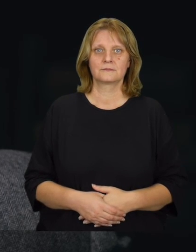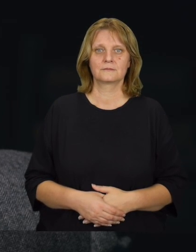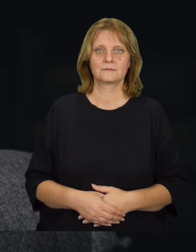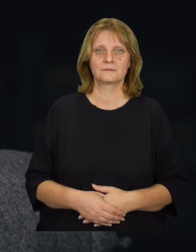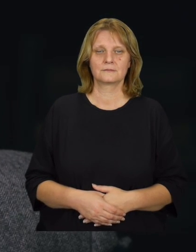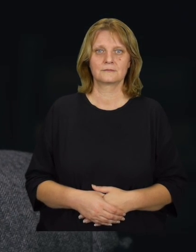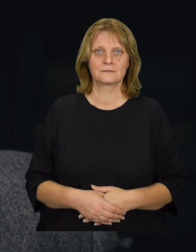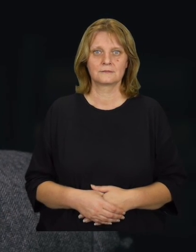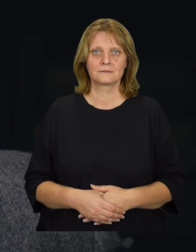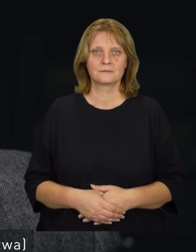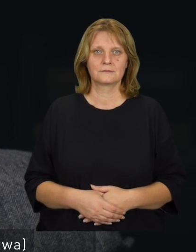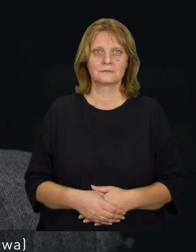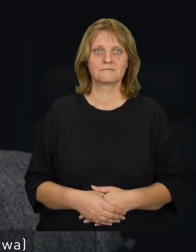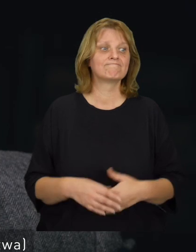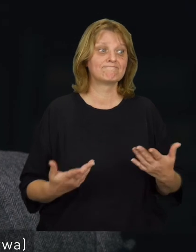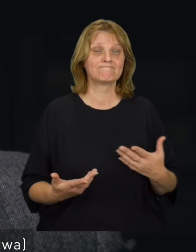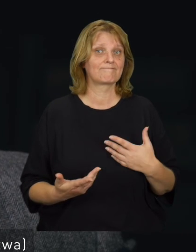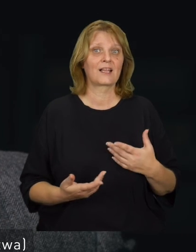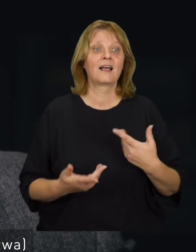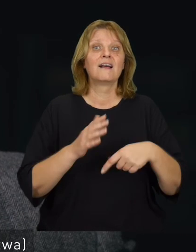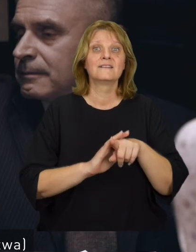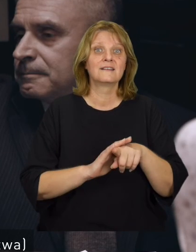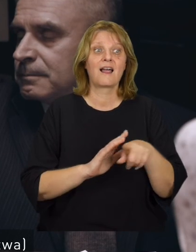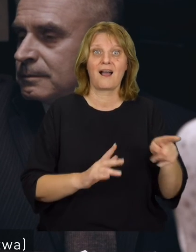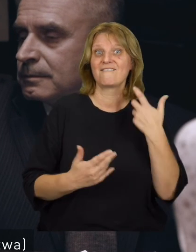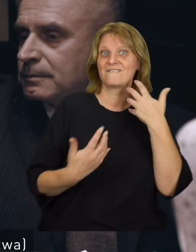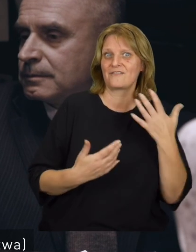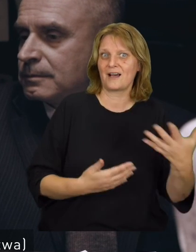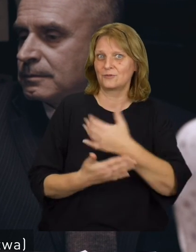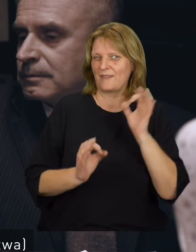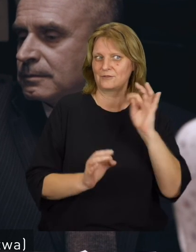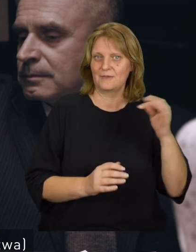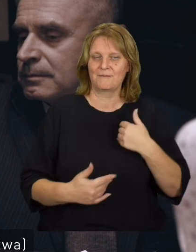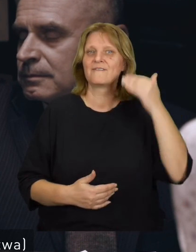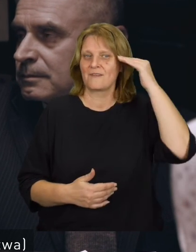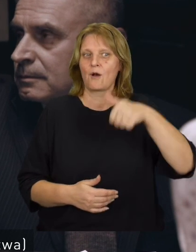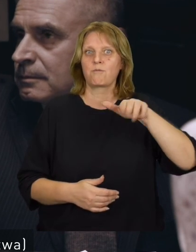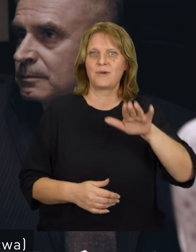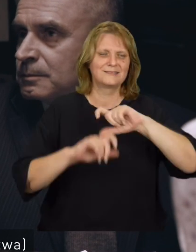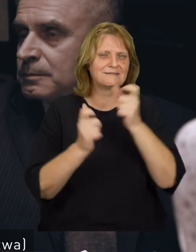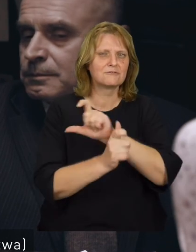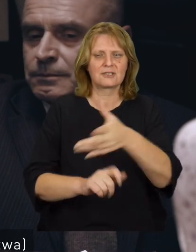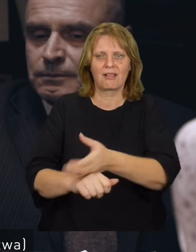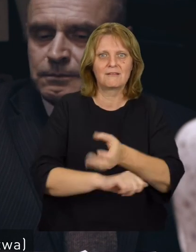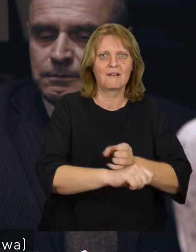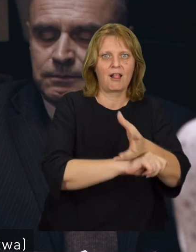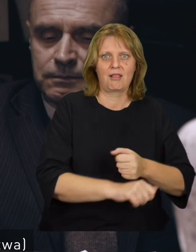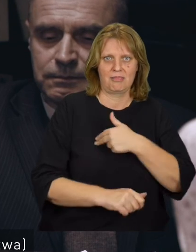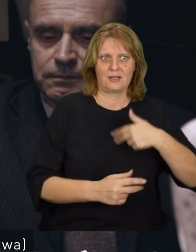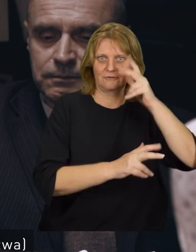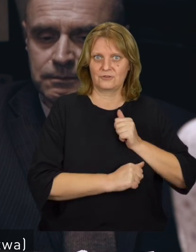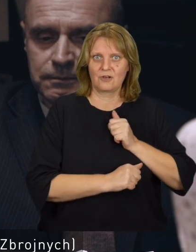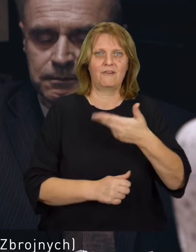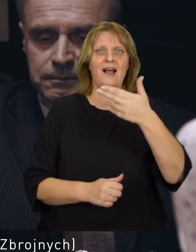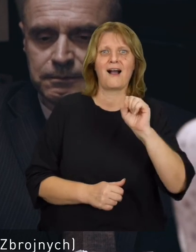Sowieckich. Panie rotmistrzu, z aportu wywiadu wiemy, że UB cały czas aresztuje naszych ludzi,